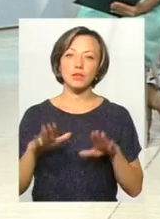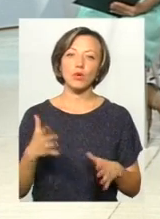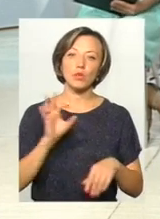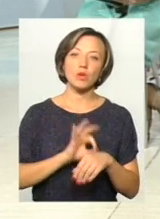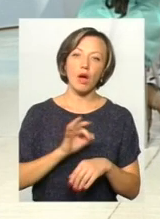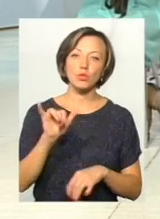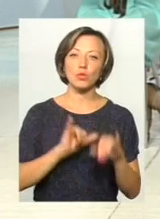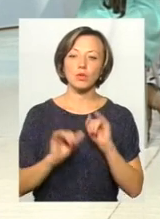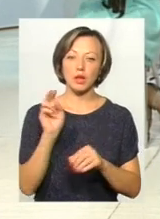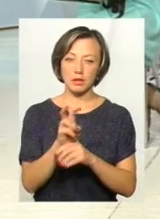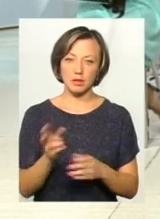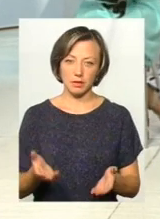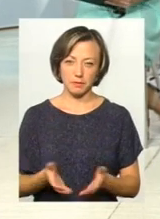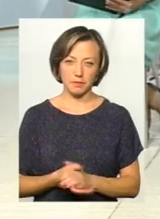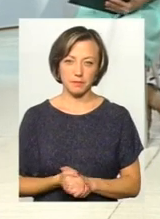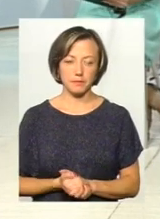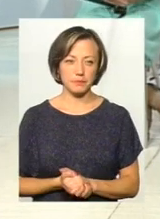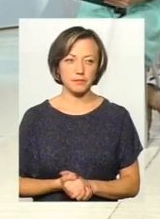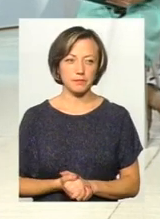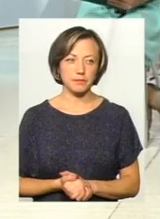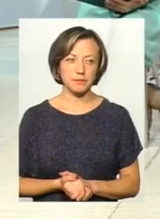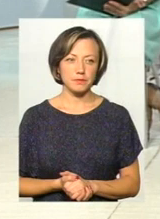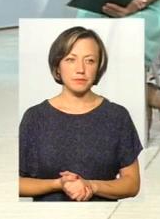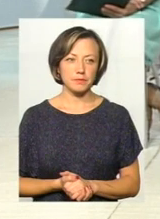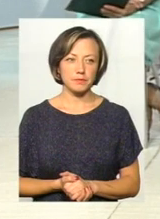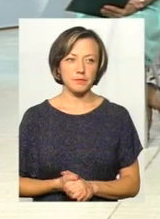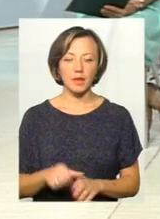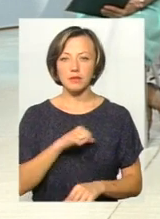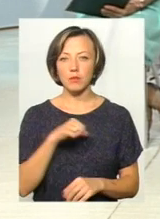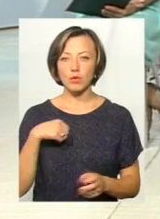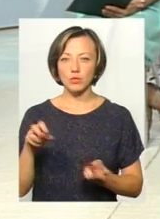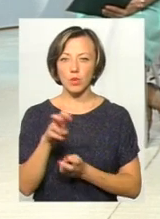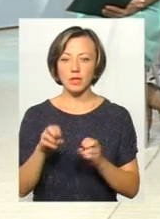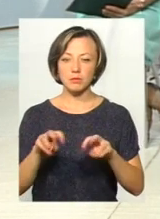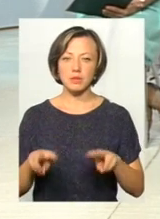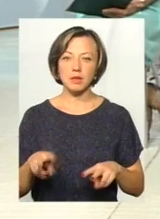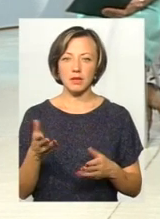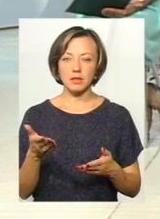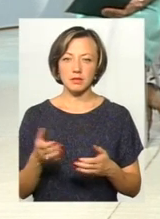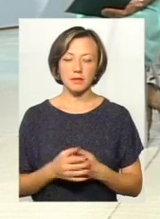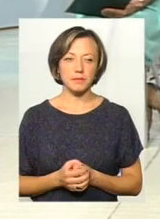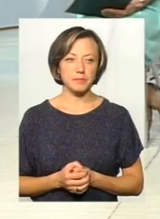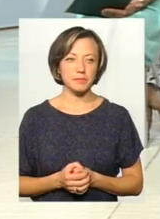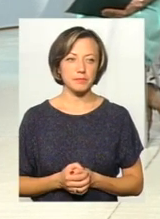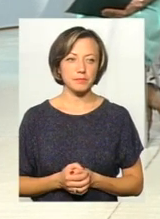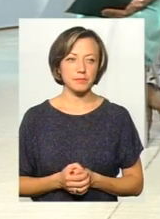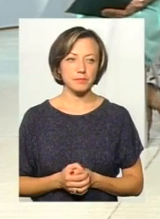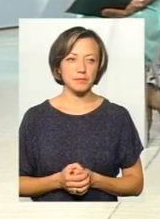діагноз і куди йому до кого треба йти і самому шукати спеціаліста вже вузького профілю?